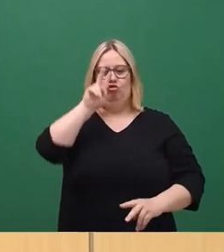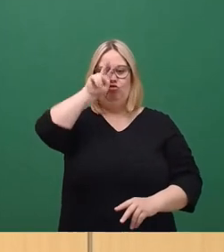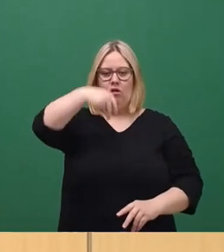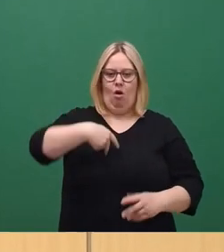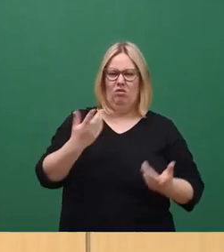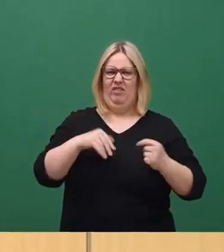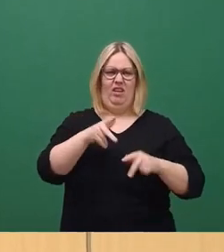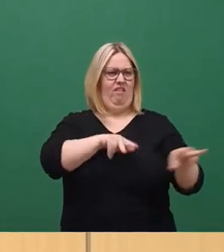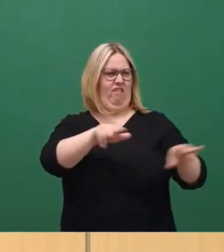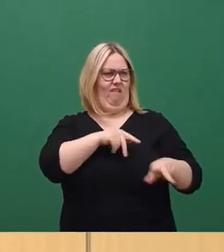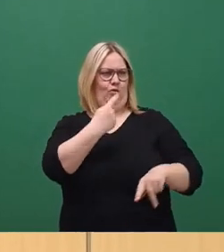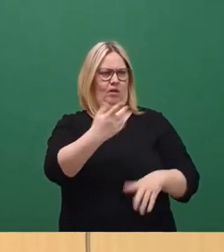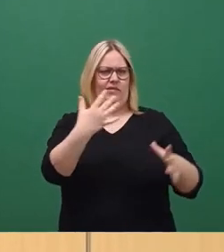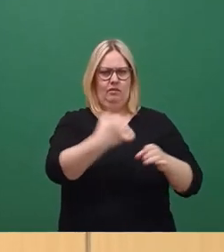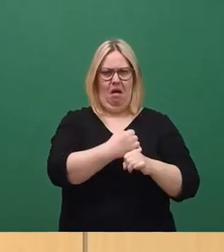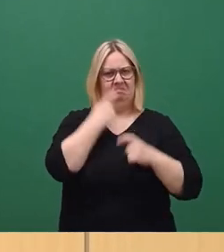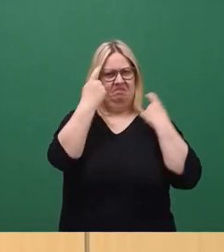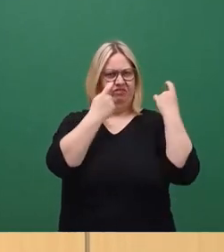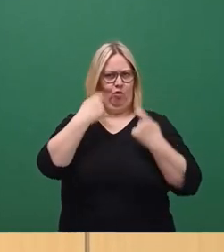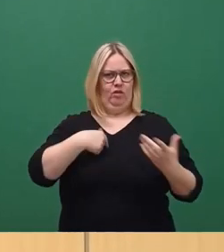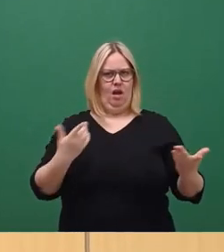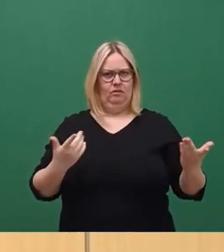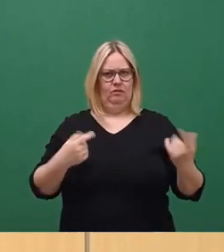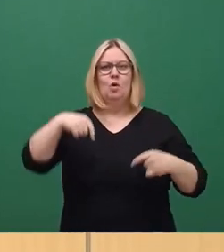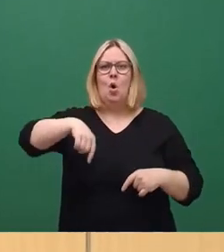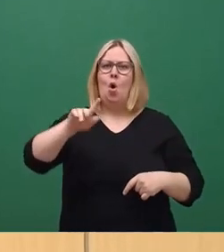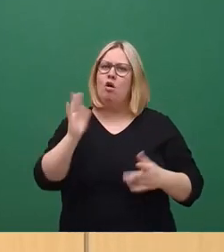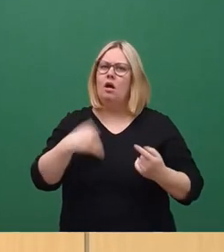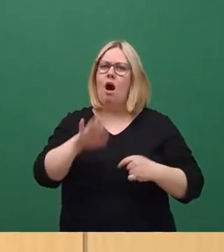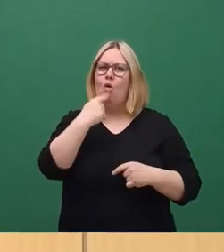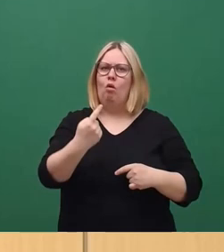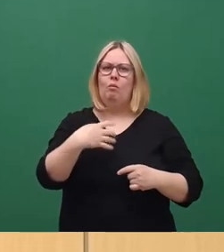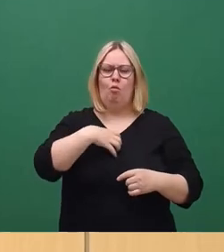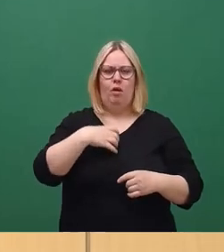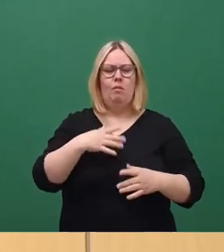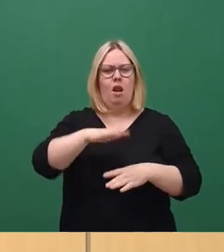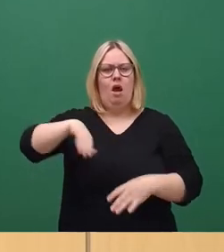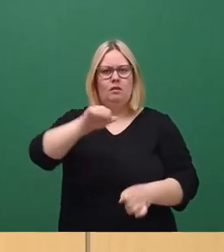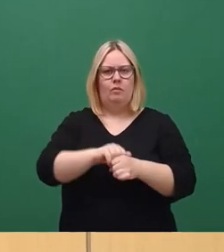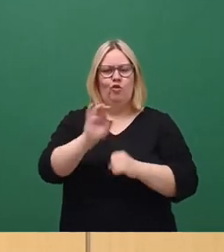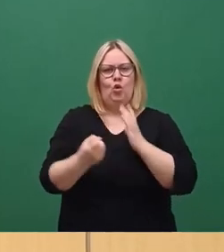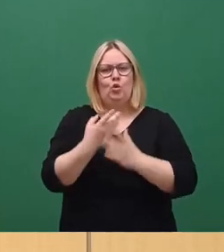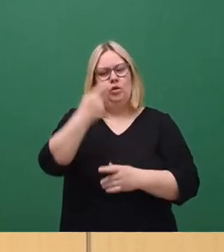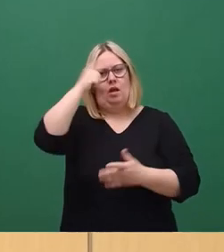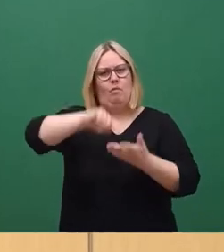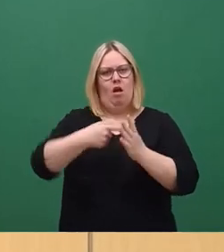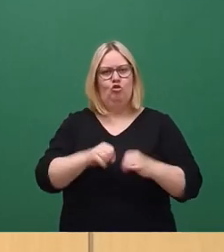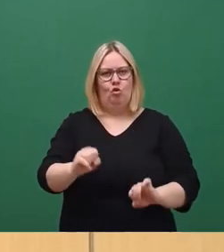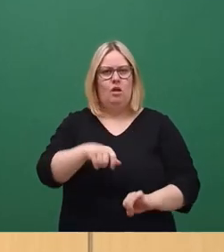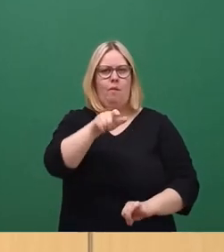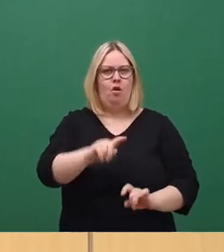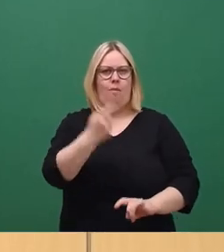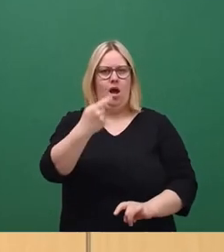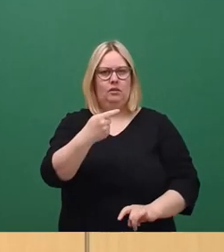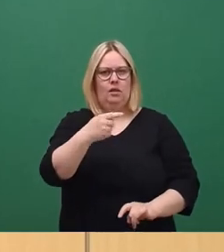Verwaltung in der Landeshauptstadt Dresden wundern. Heute steht die fragwürdige Initiative des Amtes für Kultur- und Denkmalschutz aus dem Hause von Frau Bürgermeisterin Klepsch im